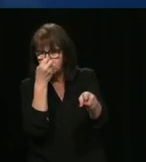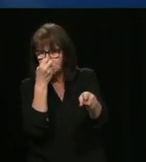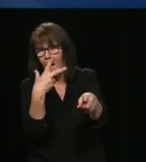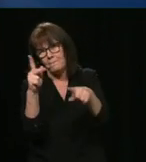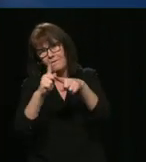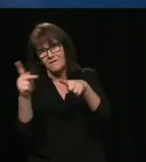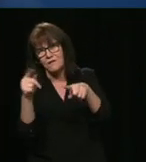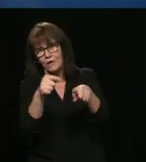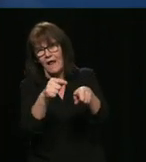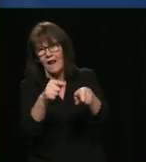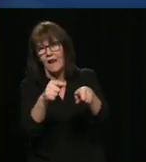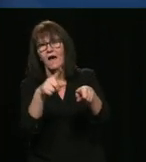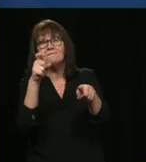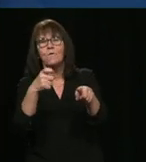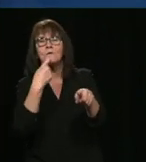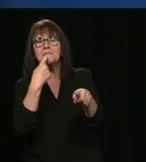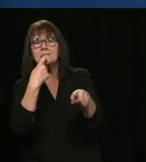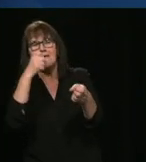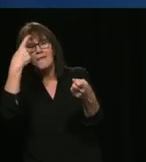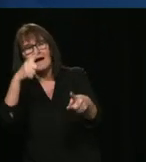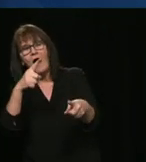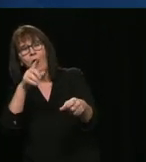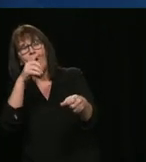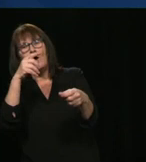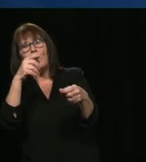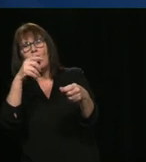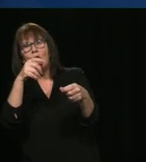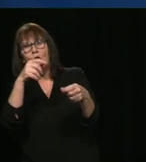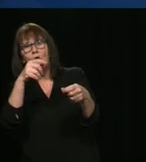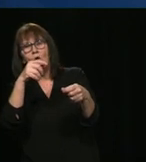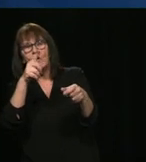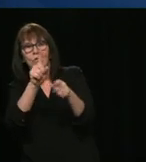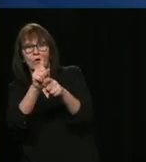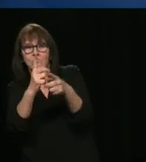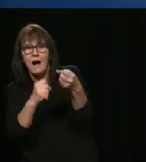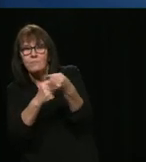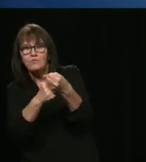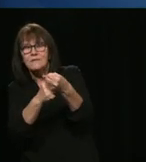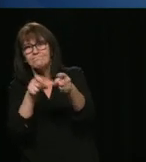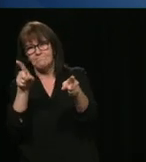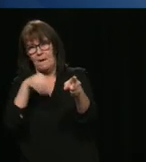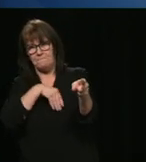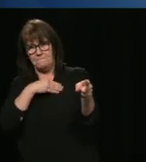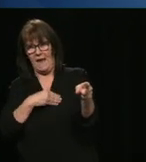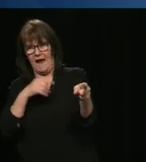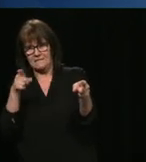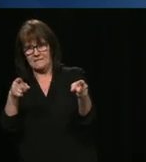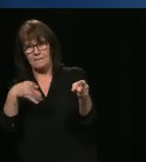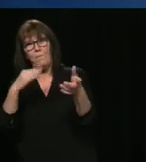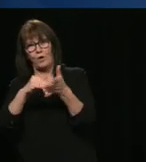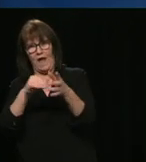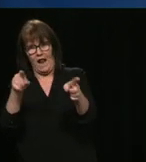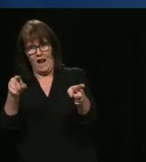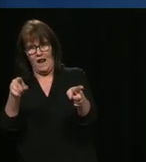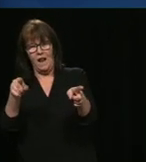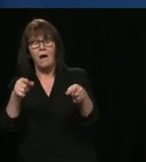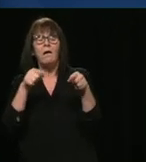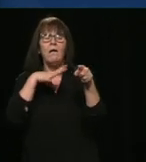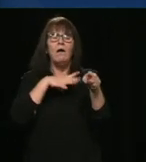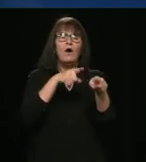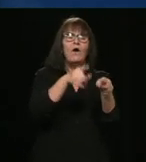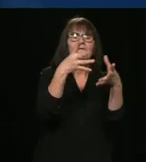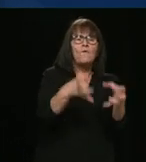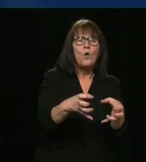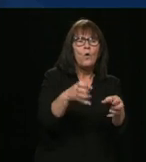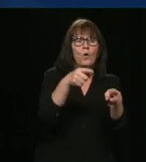Montréal. Deuxièmement, ce projet-là doit être à coût nul. Donc, doit être ne